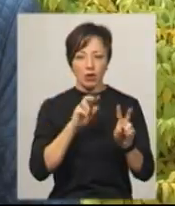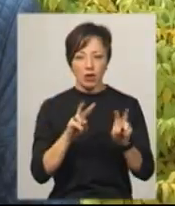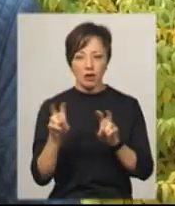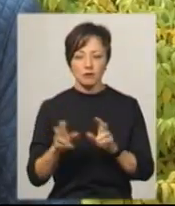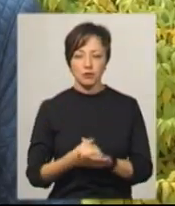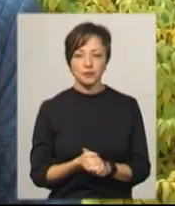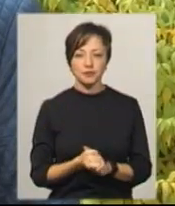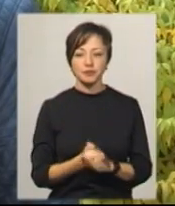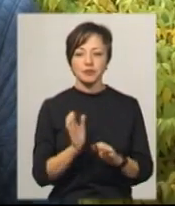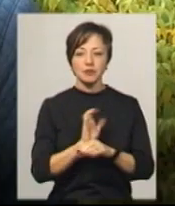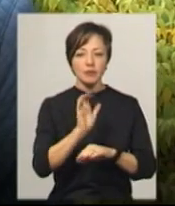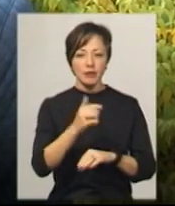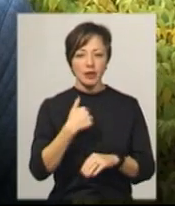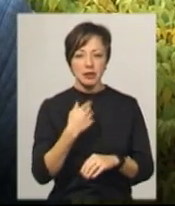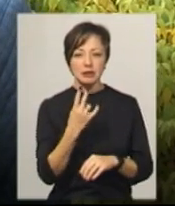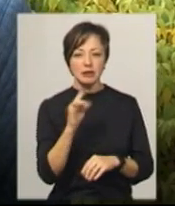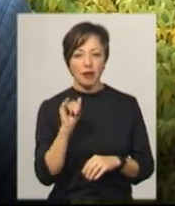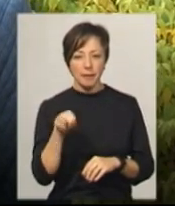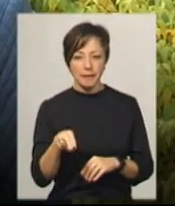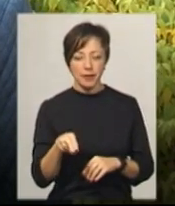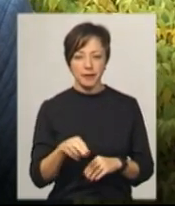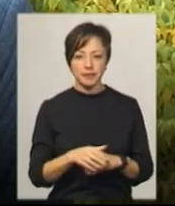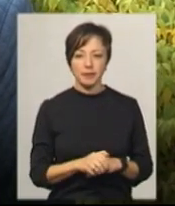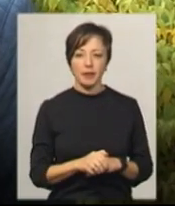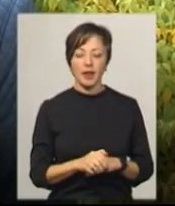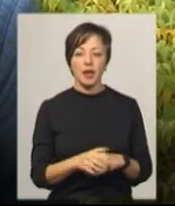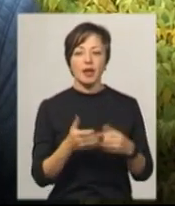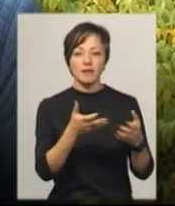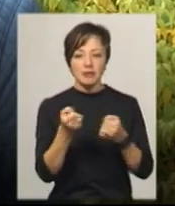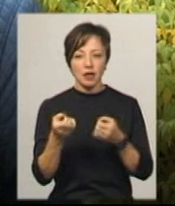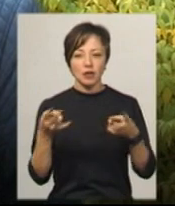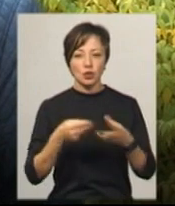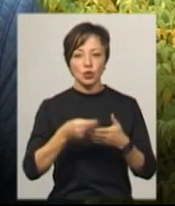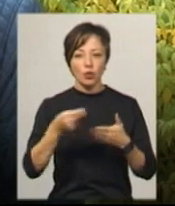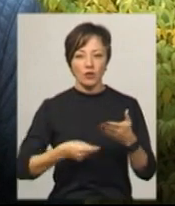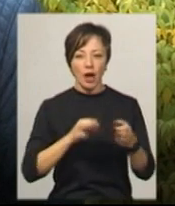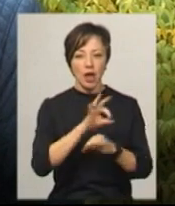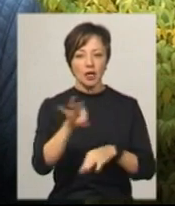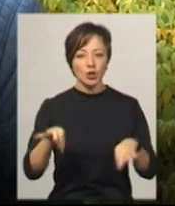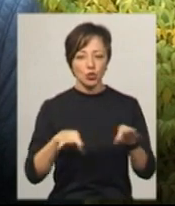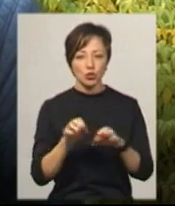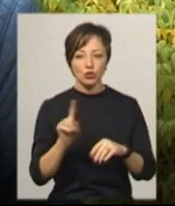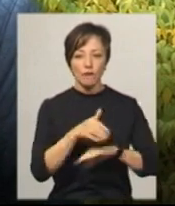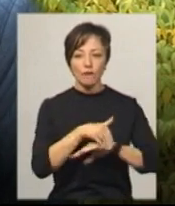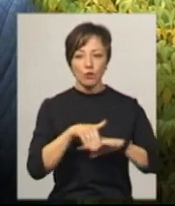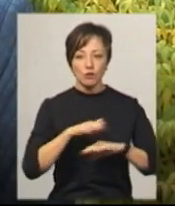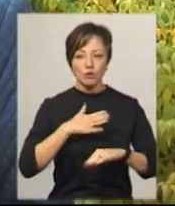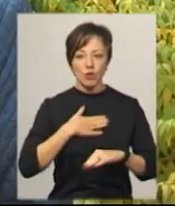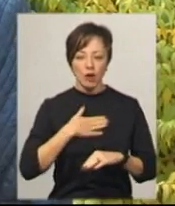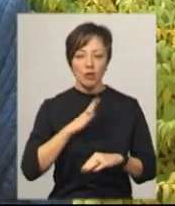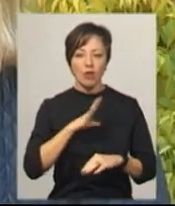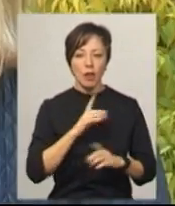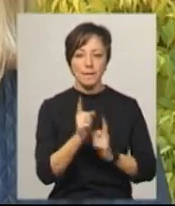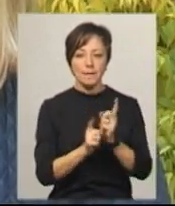Посилають мене в ЦНАП, взяти довідку з архітектури, що вулиця моя була